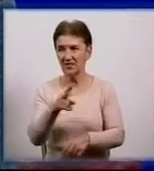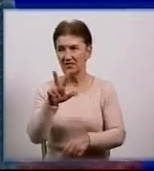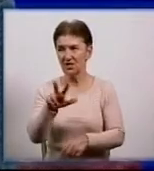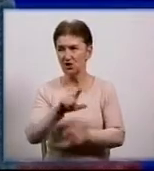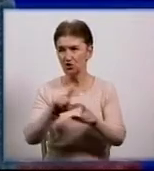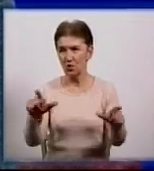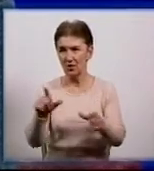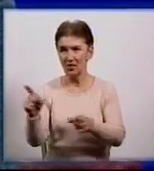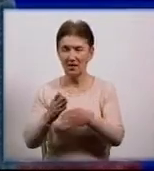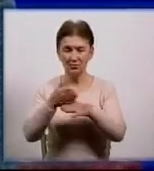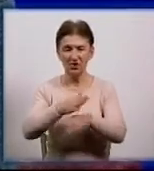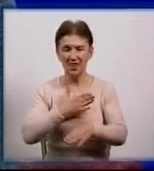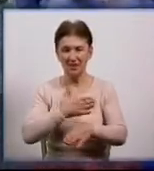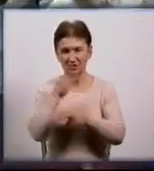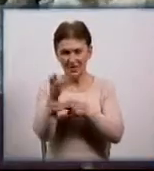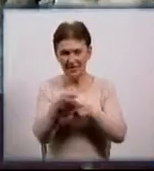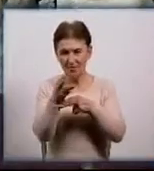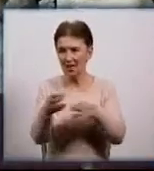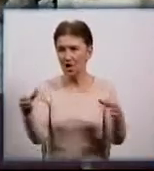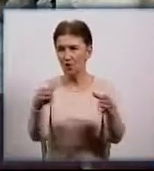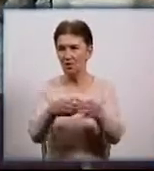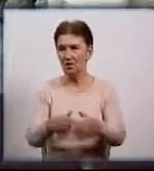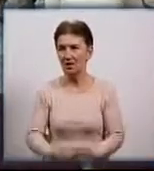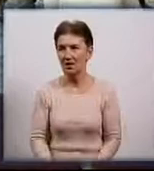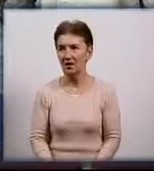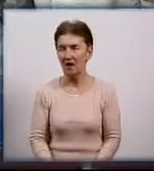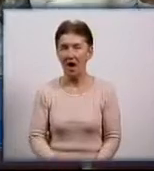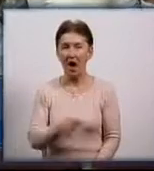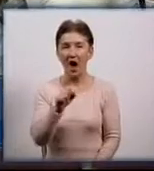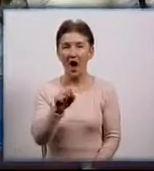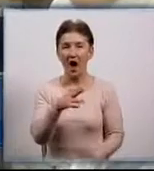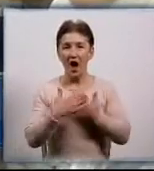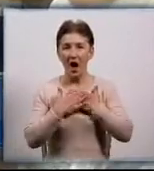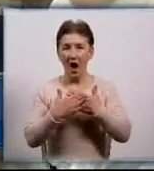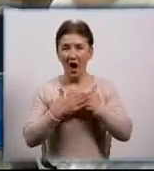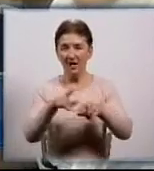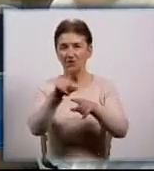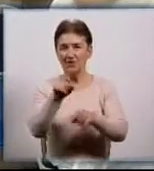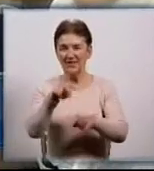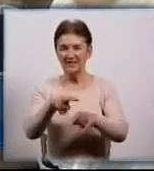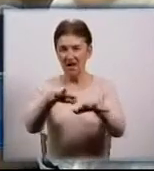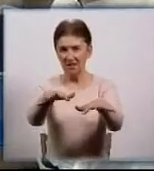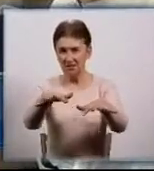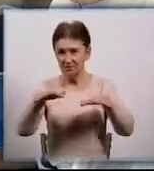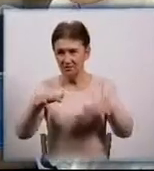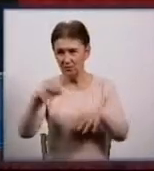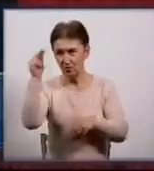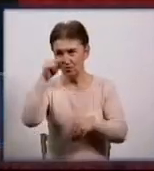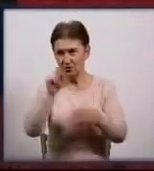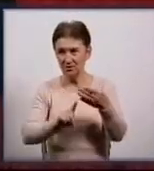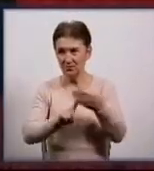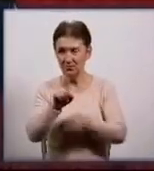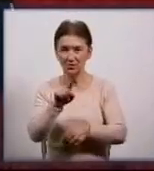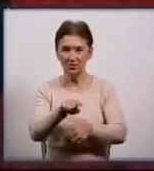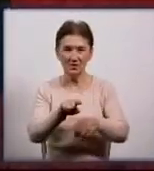Там побувала й наша знімальна група. В актовій залі школи збирають найменших учнів початкових класів. Саме